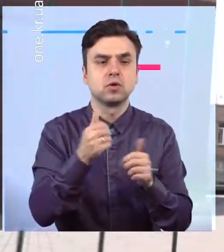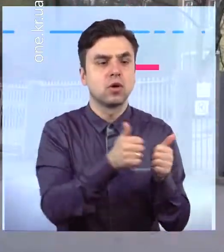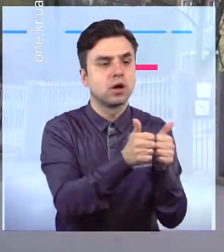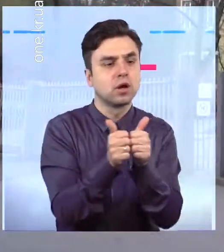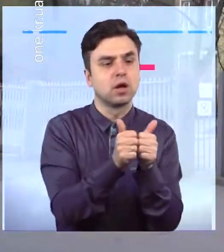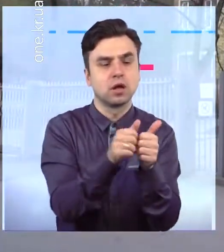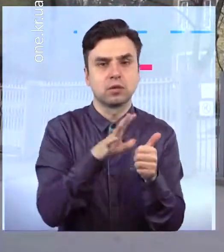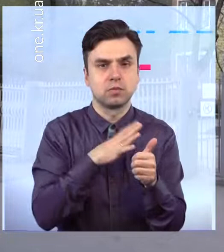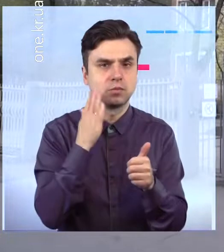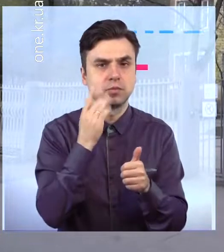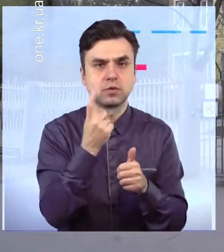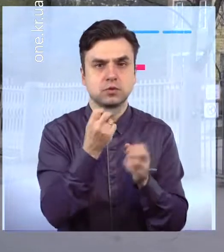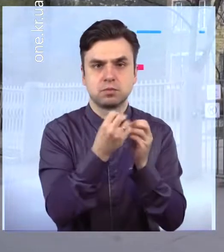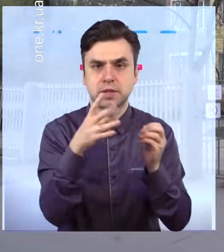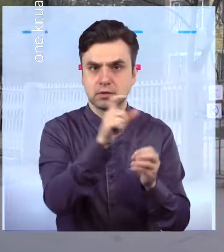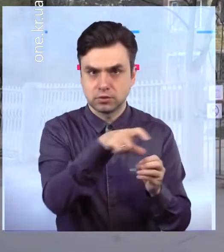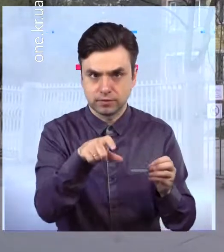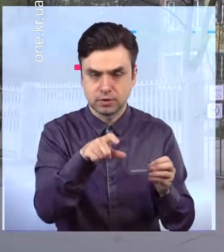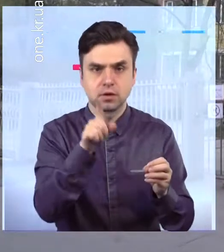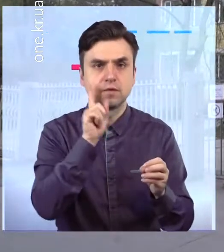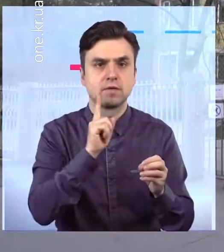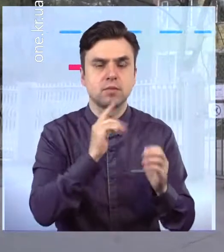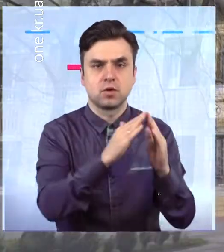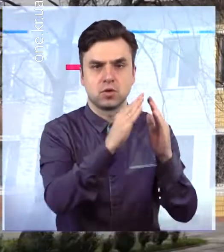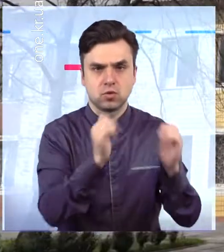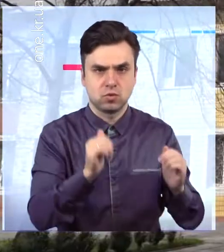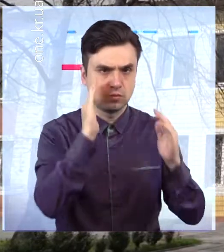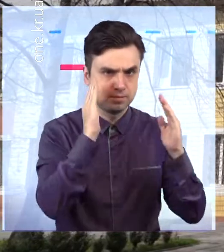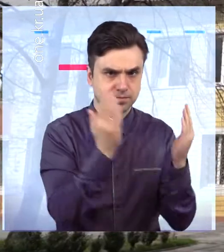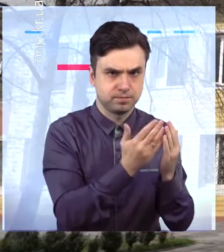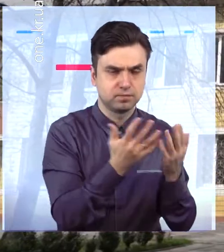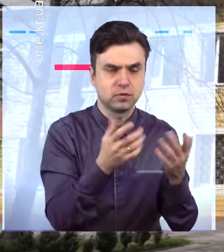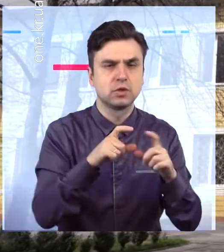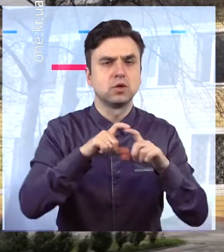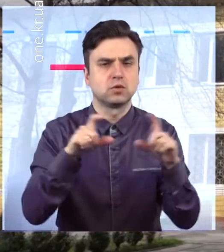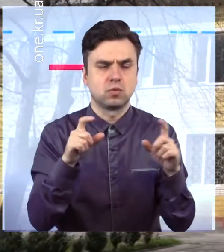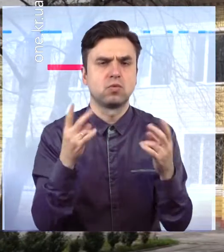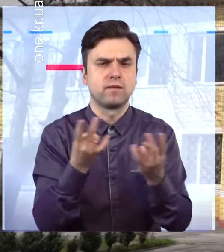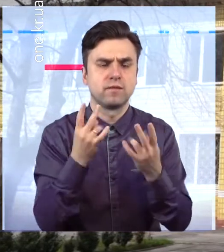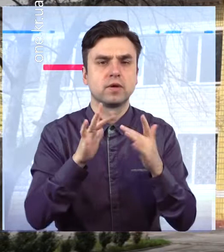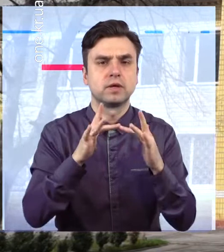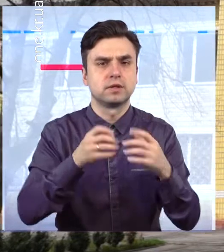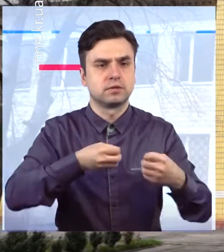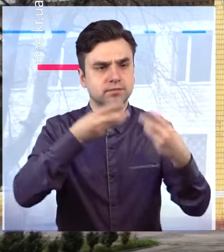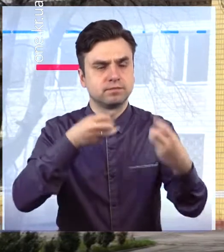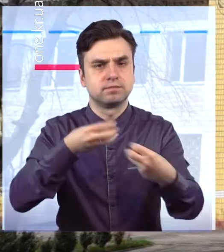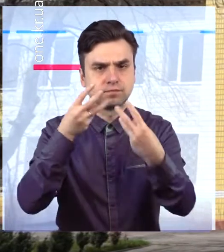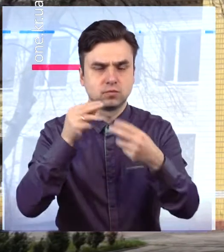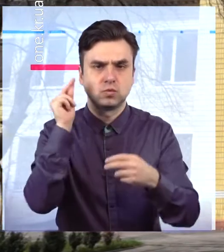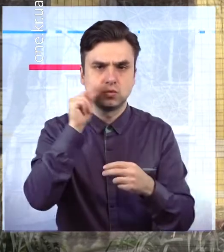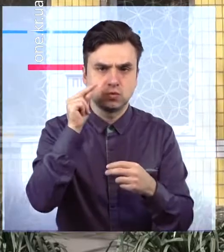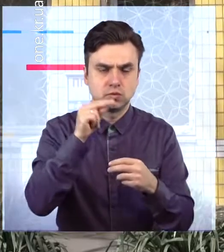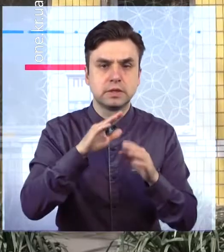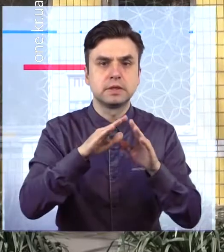самоізоляції. Школи продовжують працювати у дистанційному режимі. Крім того, у такий формат навчання перейшли й позашкільні